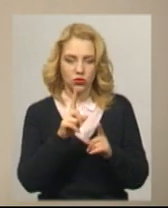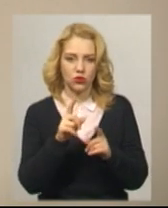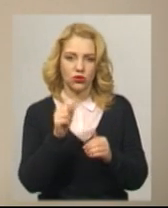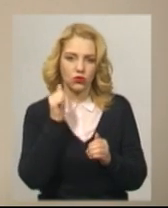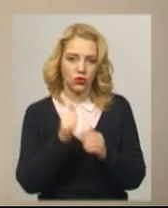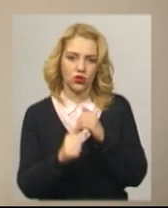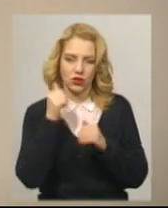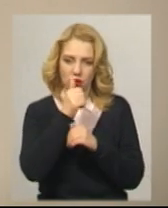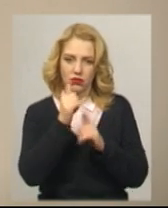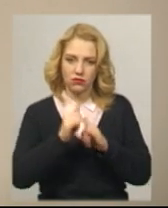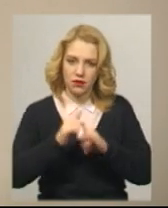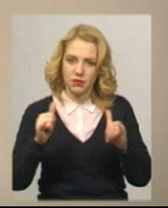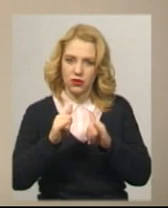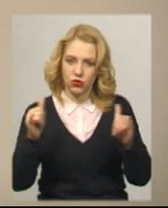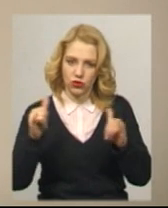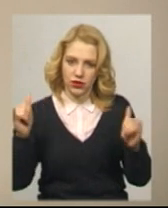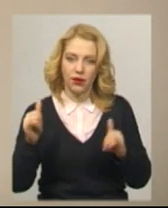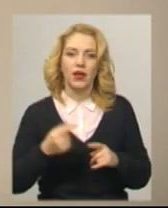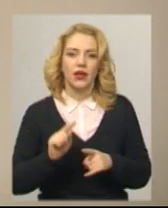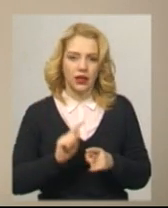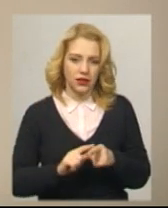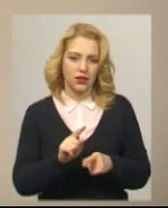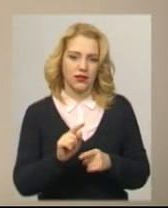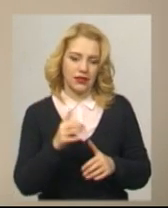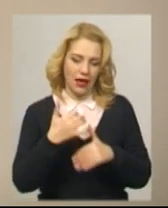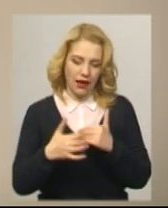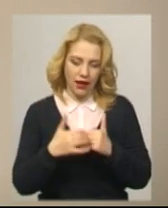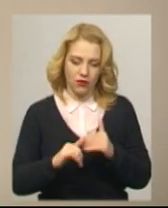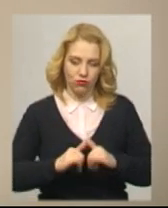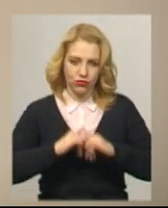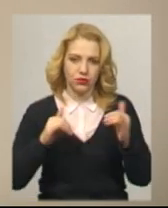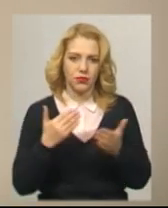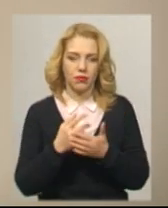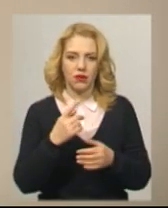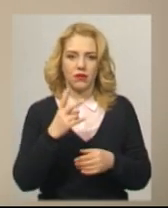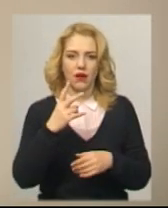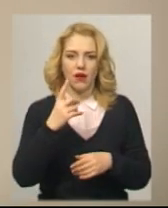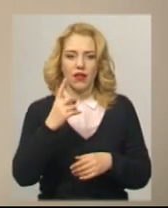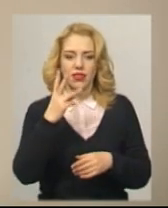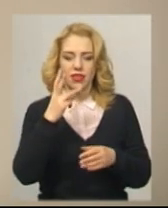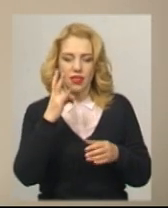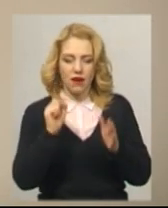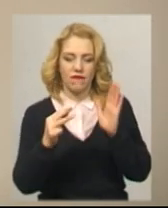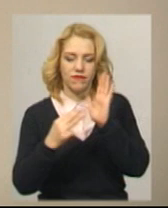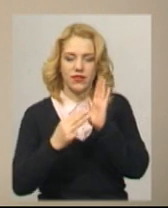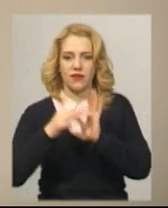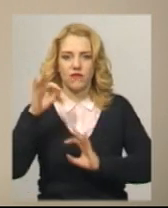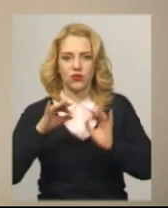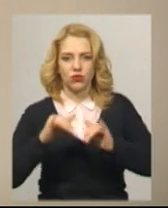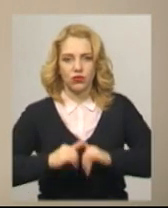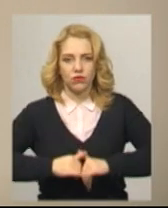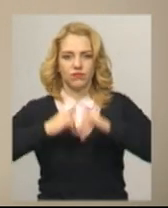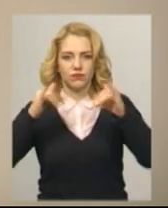роком збільшується. В середньому приріст на захворюваності за рік десь 1,8% у порівнянні з іншими